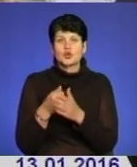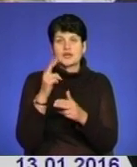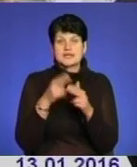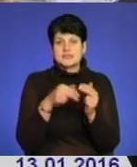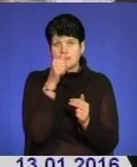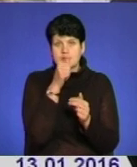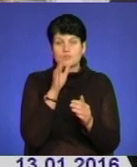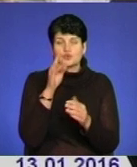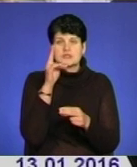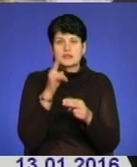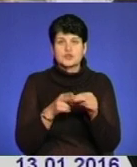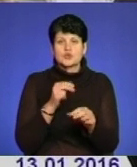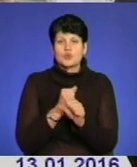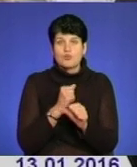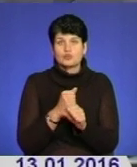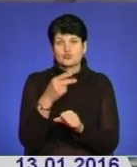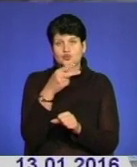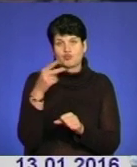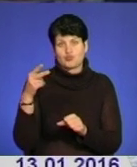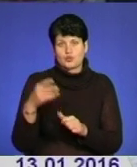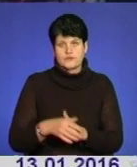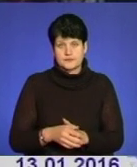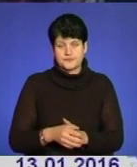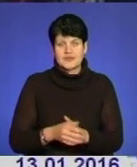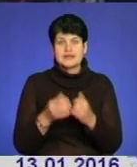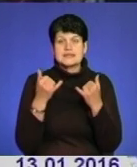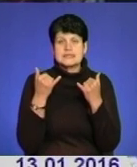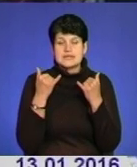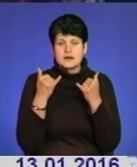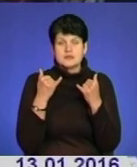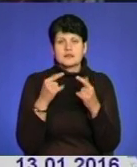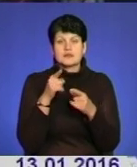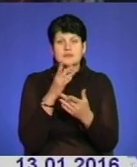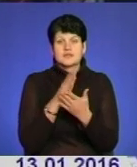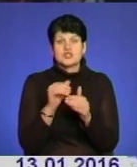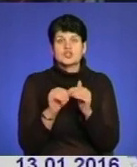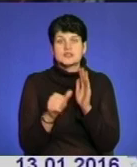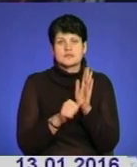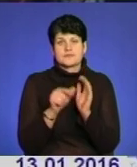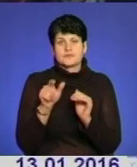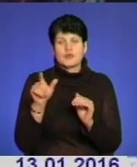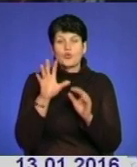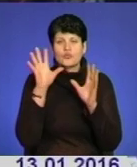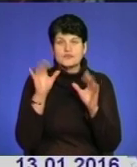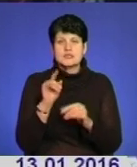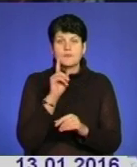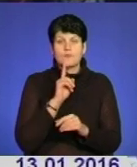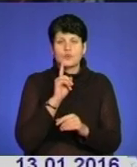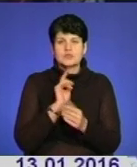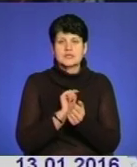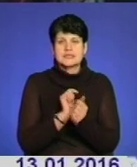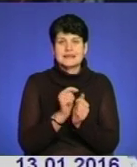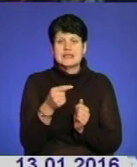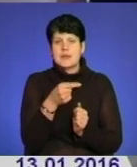будуть завершені роботи і по другому поверху. Зараз на стаціонарі перебуває 16 пацієнтів. Усі поки що тісняться на